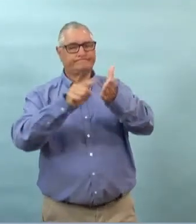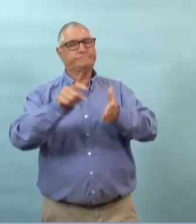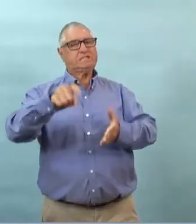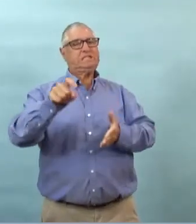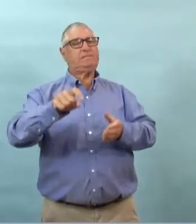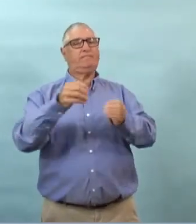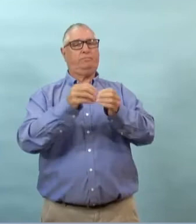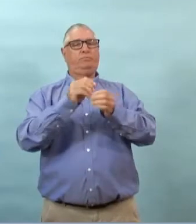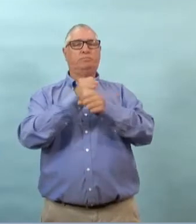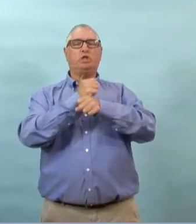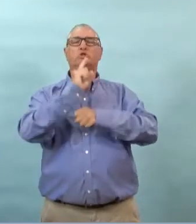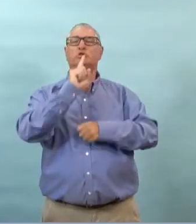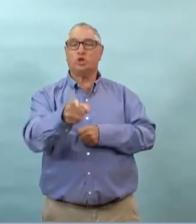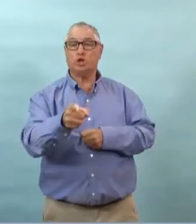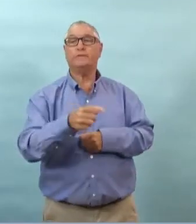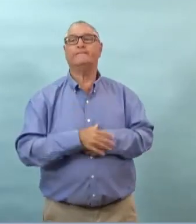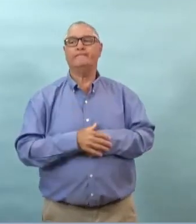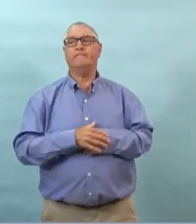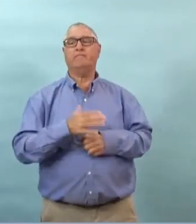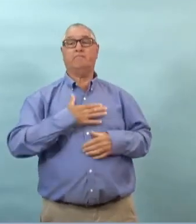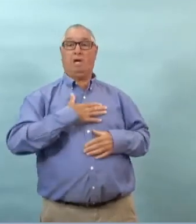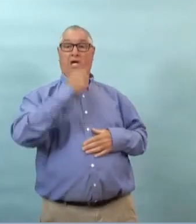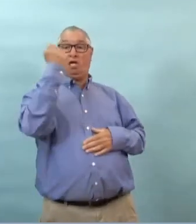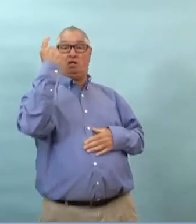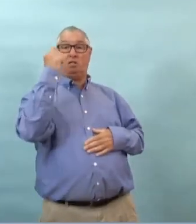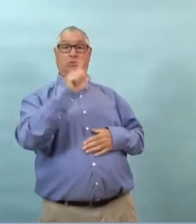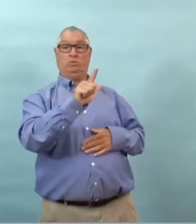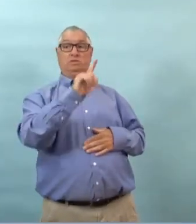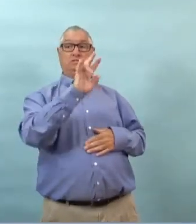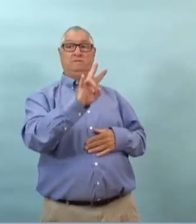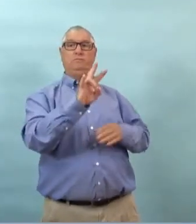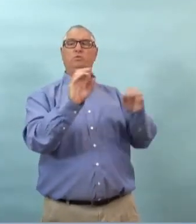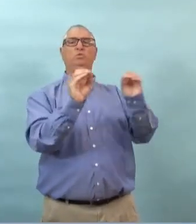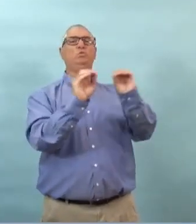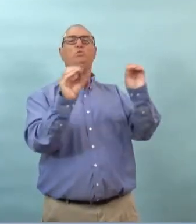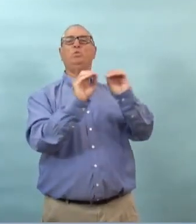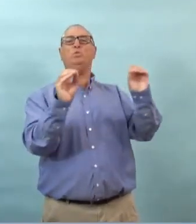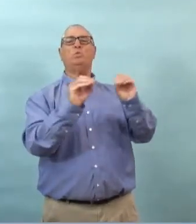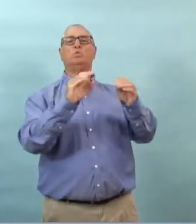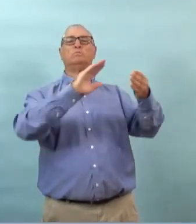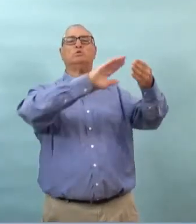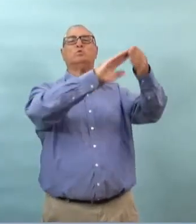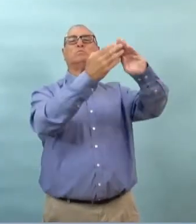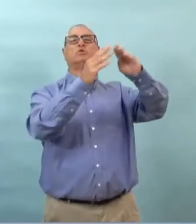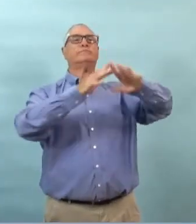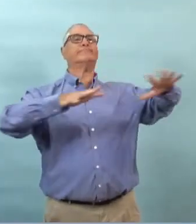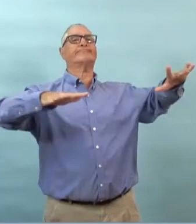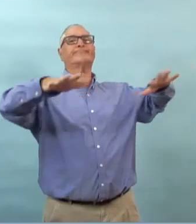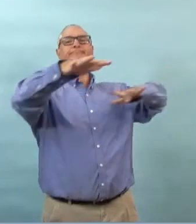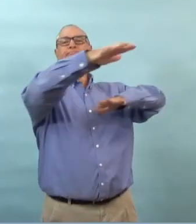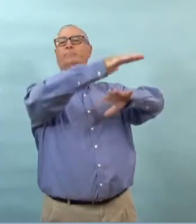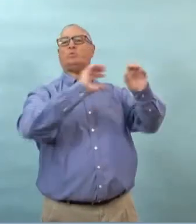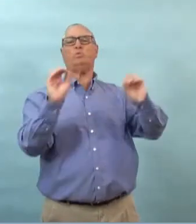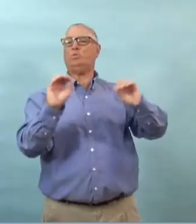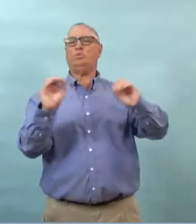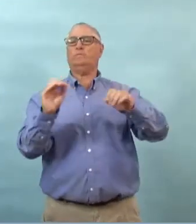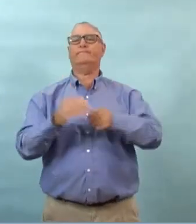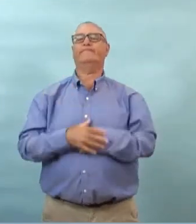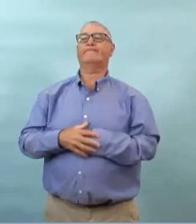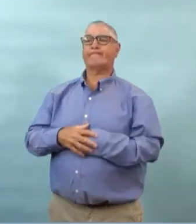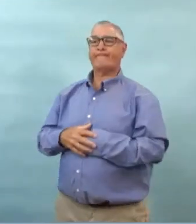une maison il y a encore peut-être deux cas qui nécessitent plus d'enquête et de suivi mais sur les 27 cas